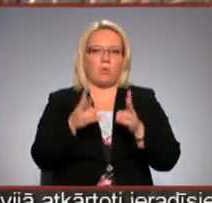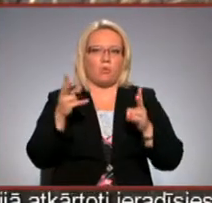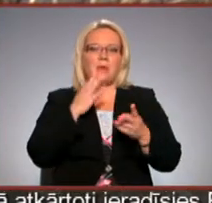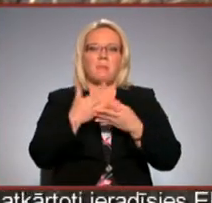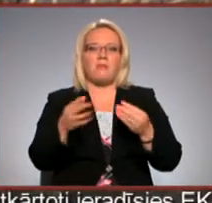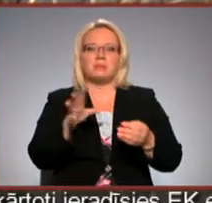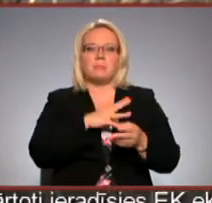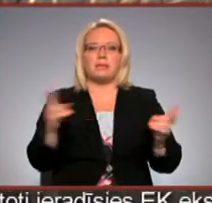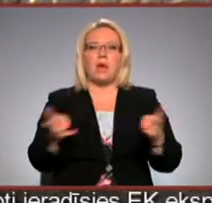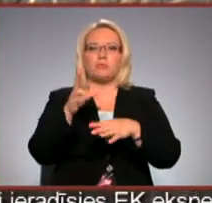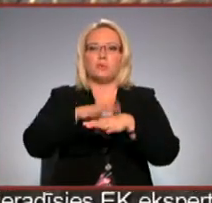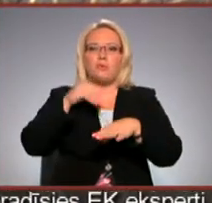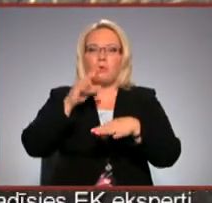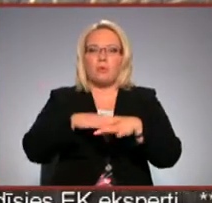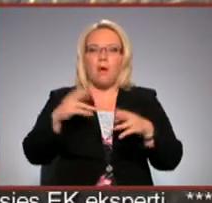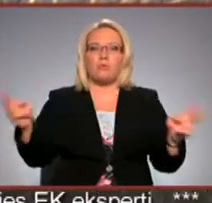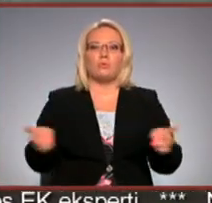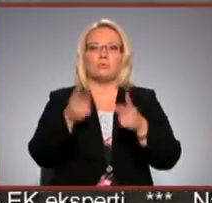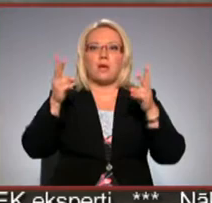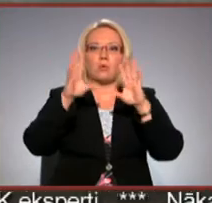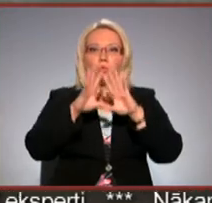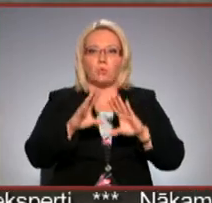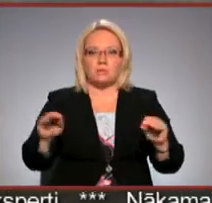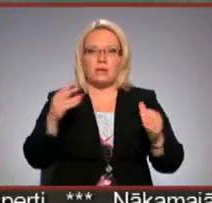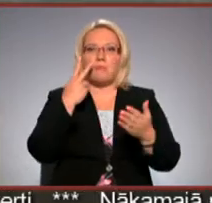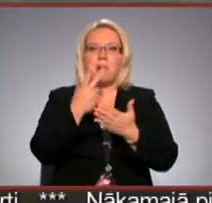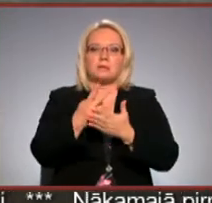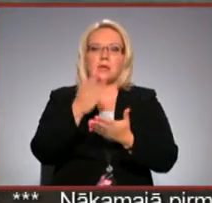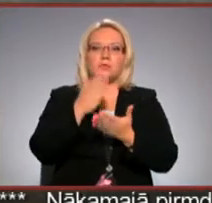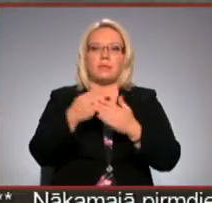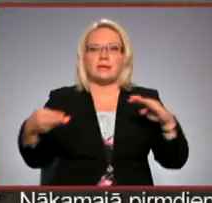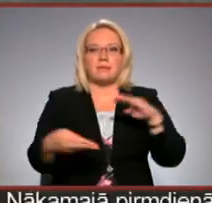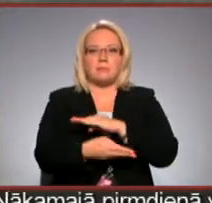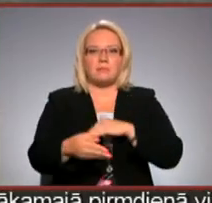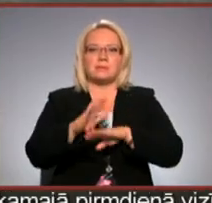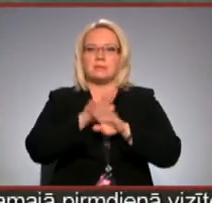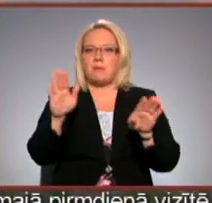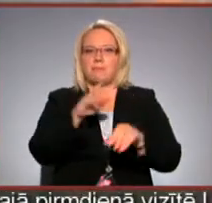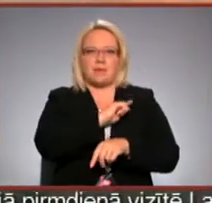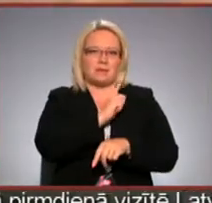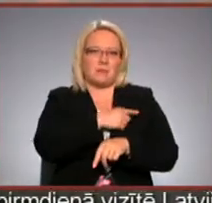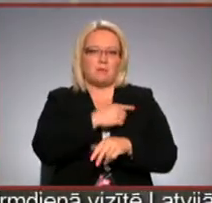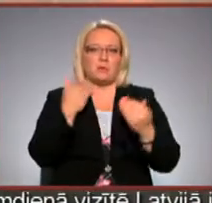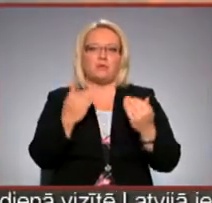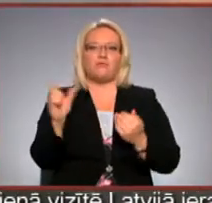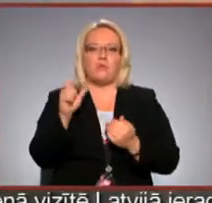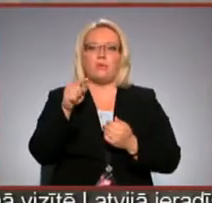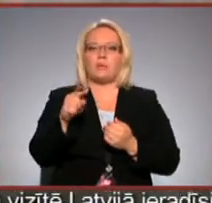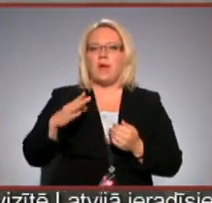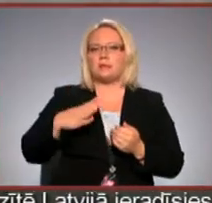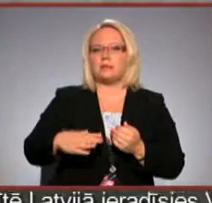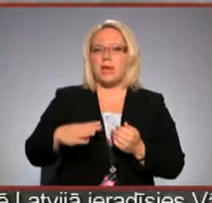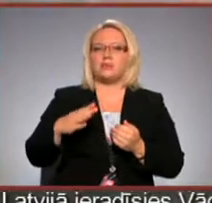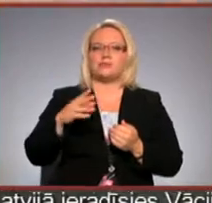bija dagusi kūla un, lai gan ugunskrāks tika nodzēsts, paredzēt, kas notik zem zemes nebija iespējams. Šobrīd jau no tācieši arī